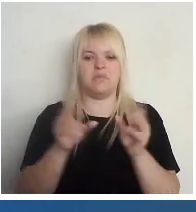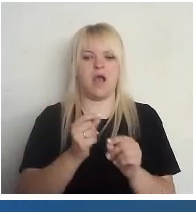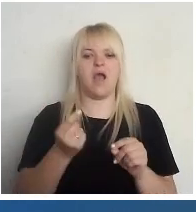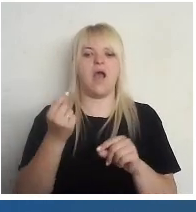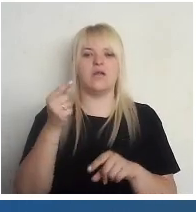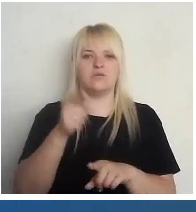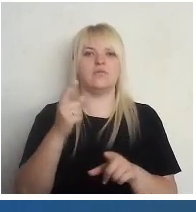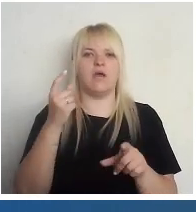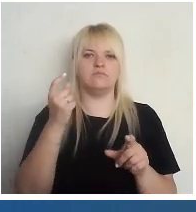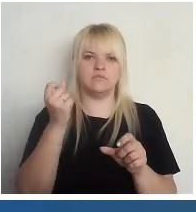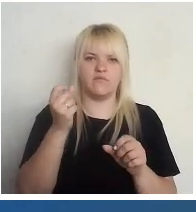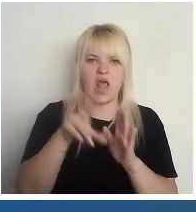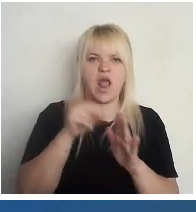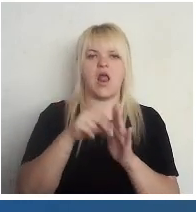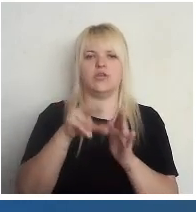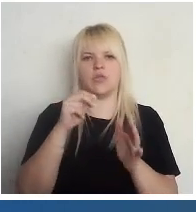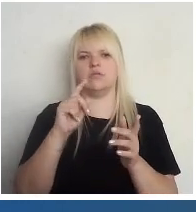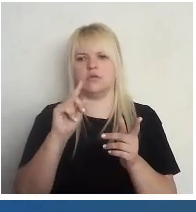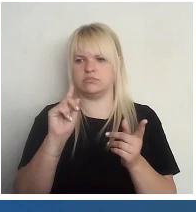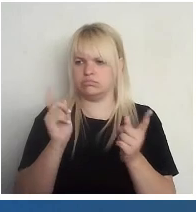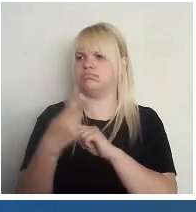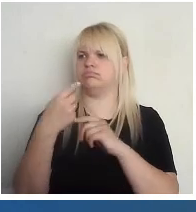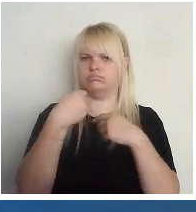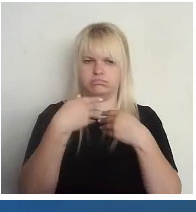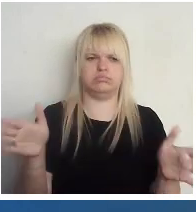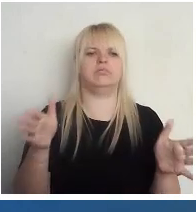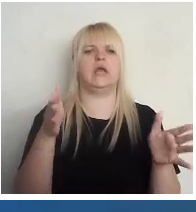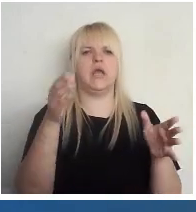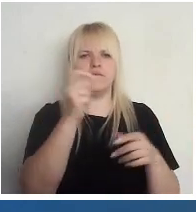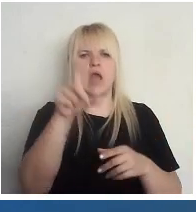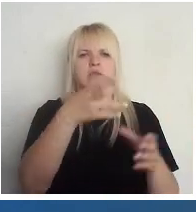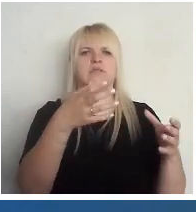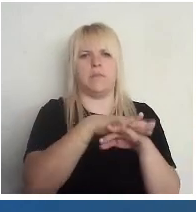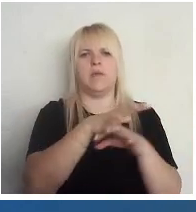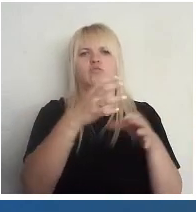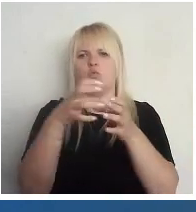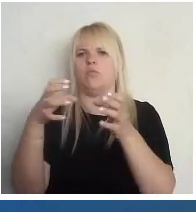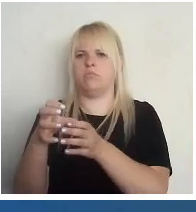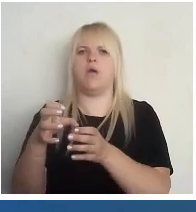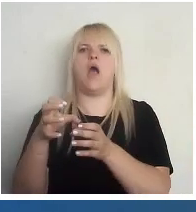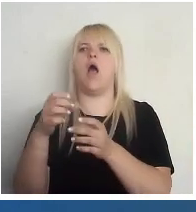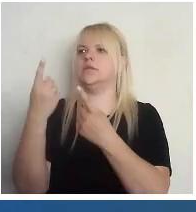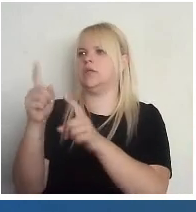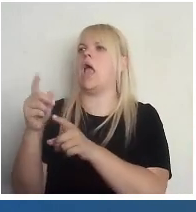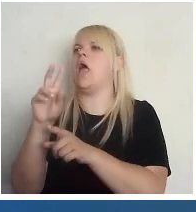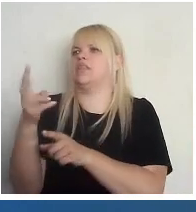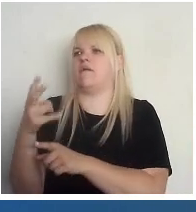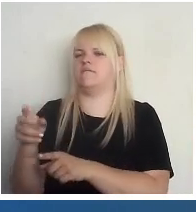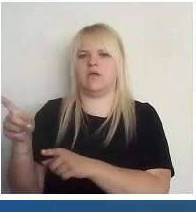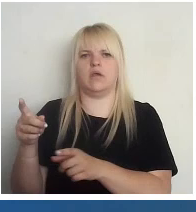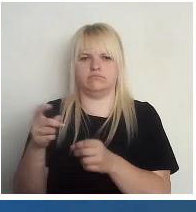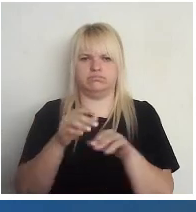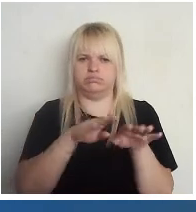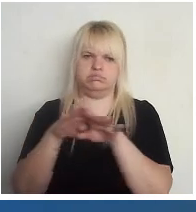vēlēšanas piemāks vairākām sovietas grupām, tas nenosīmē, ka cik tiem tās ir mazāk piemības. Bet jā, vienkāršība